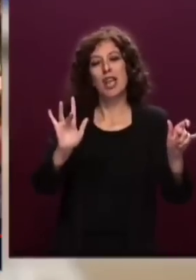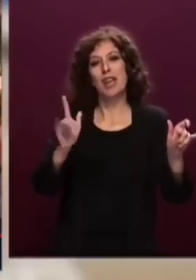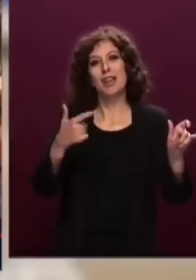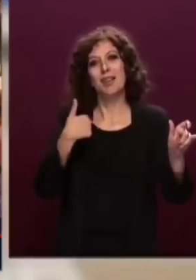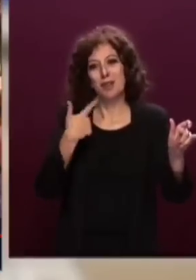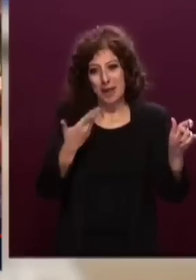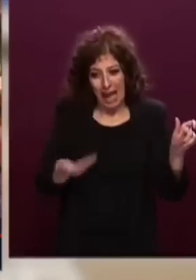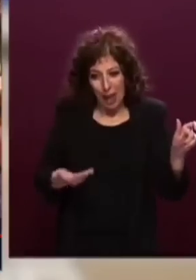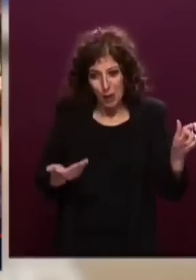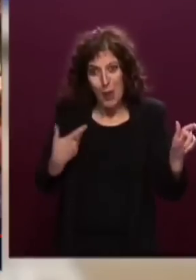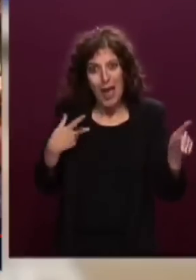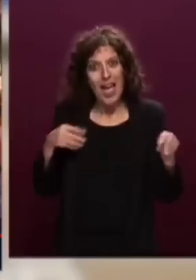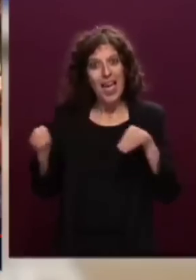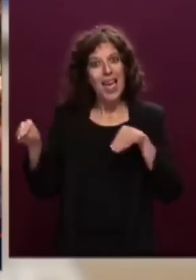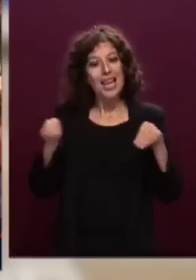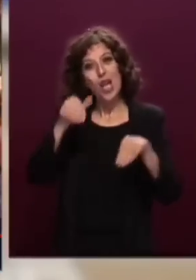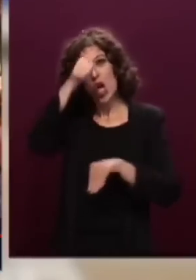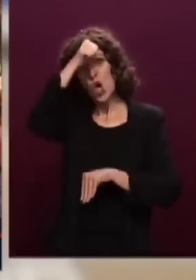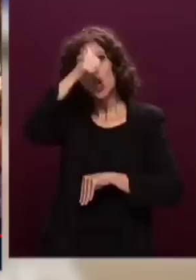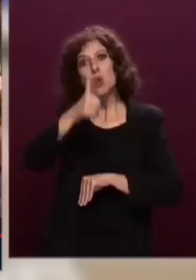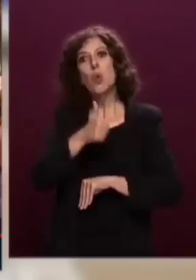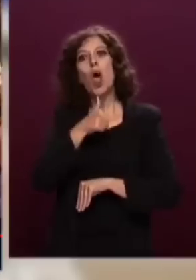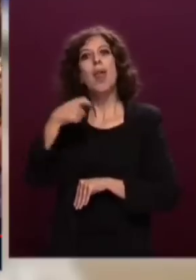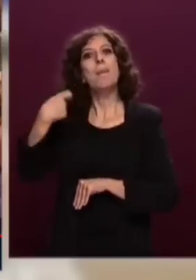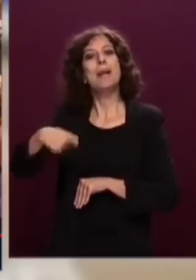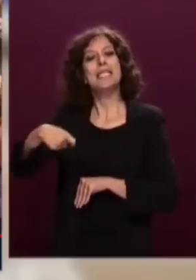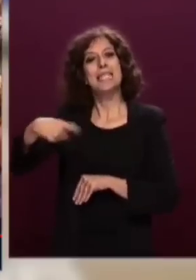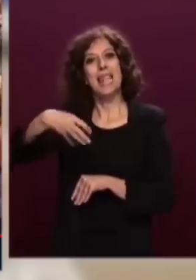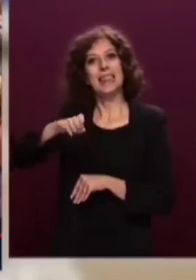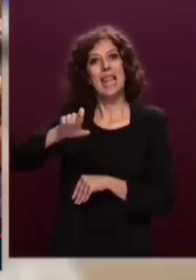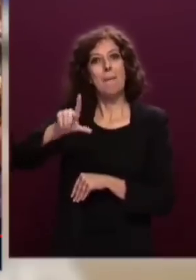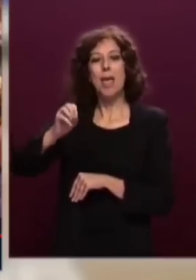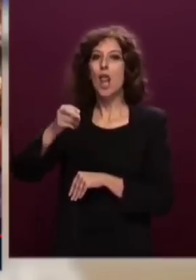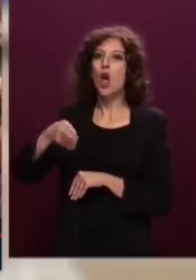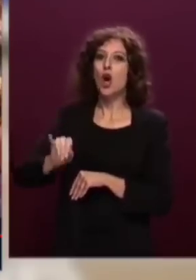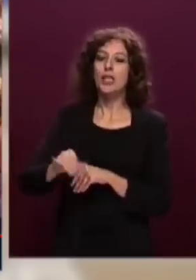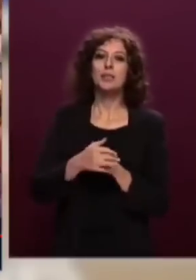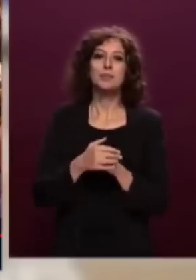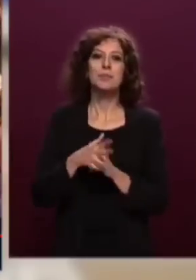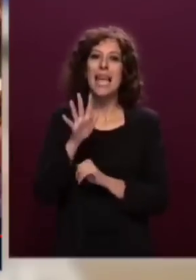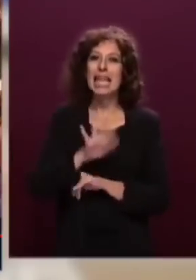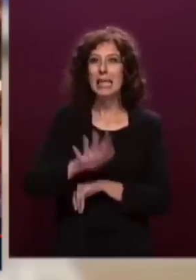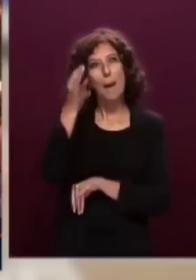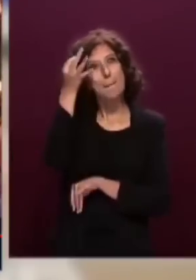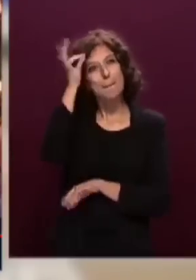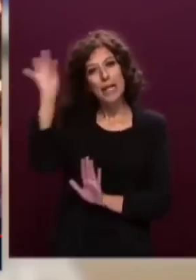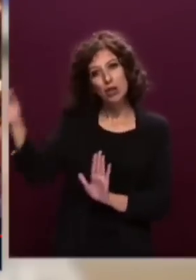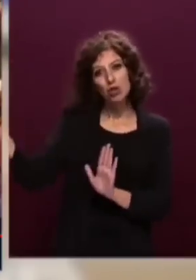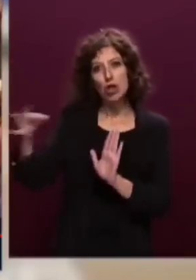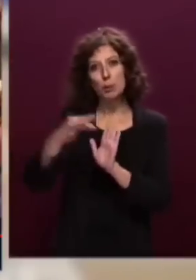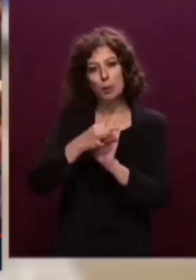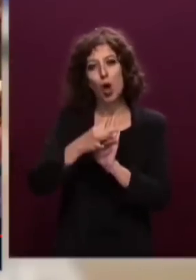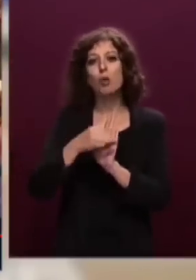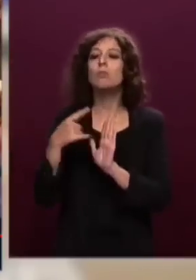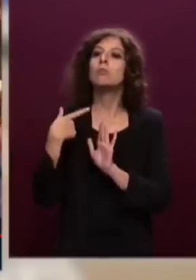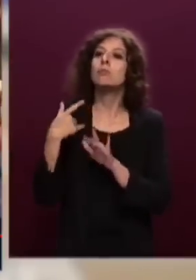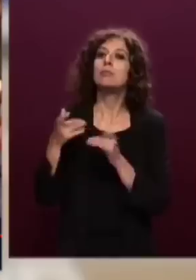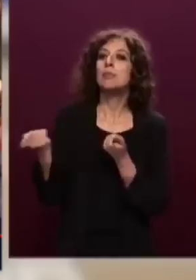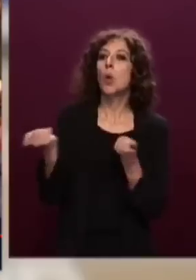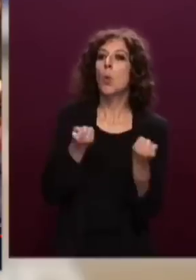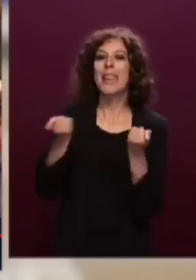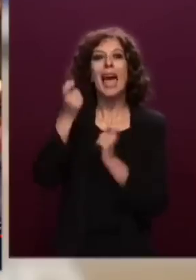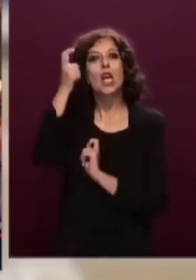attuale posizione, Presidente Meloni. Si era stratificato il principio secondo il quale per guidare il governo